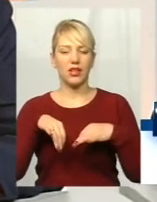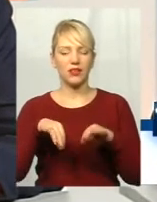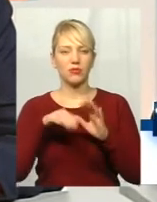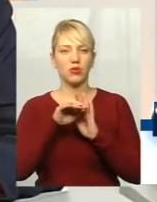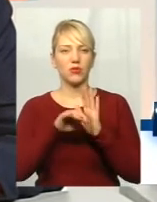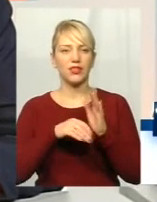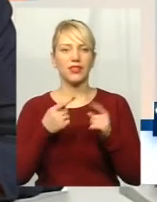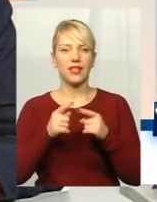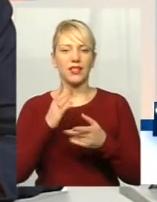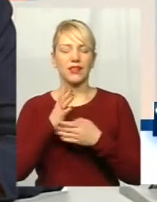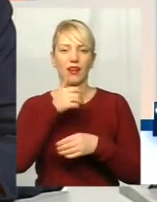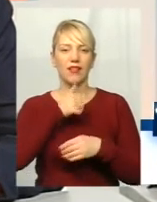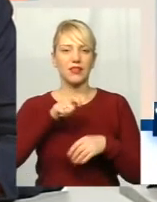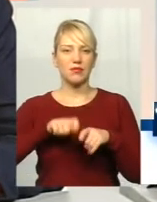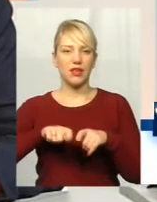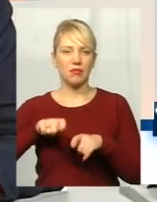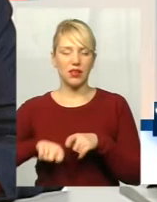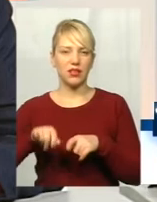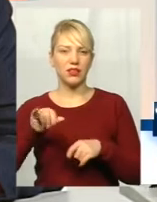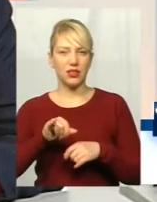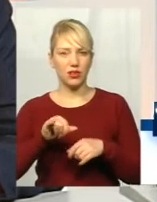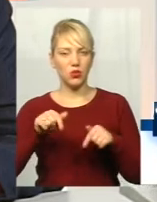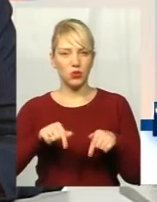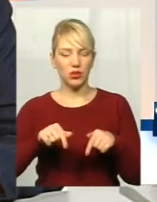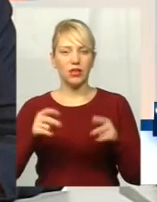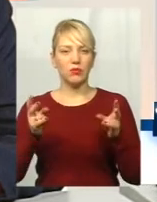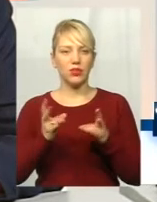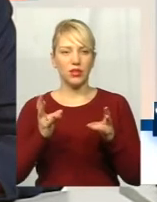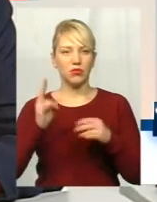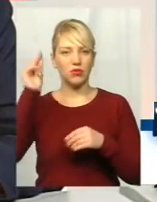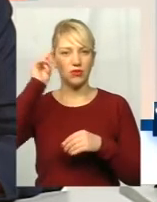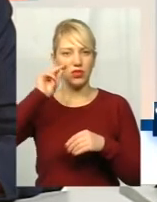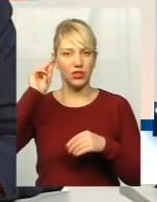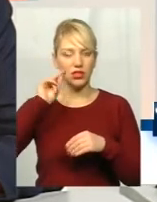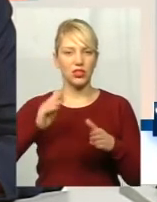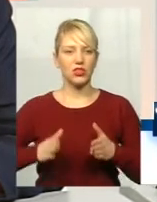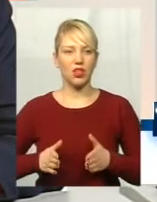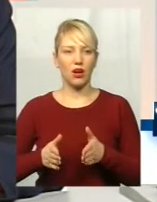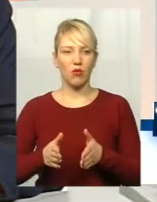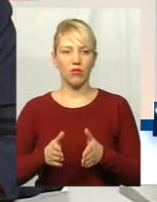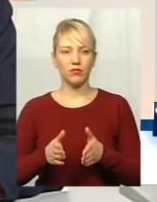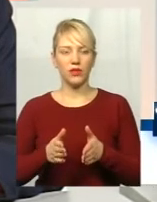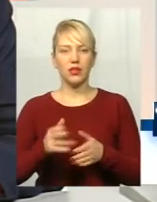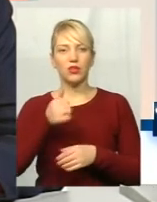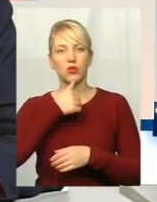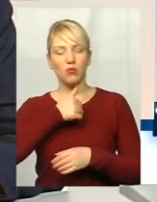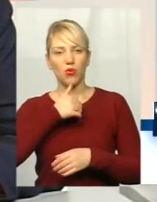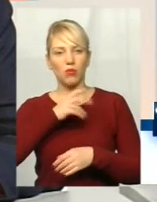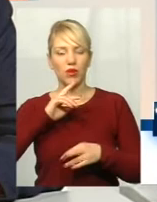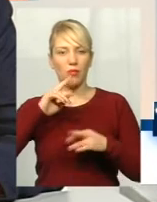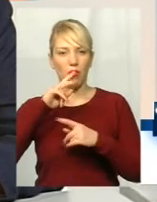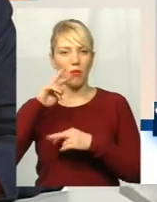якійсь мірі експеримент, і тут доводиться вчитися шляхом спроб і помилок.